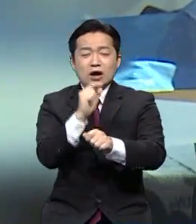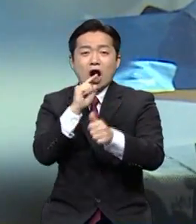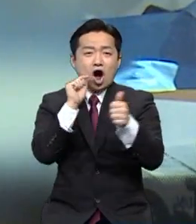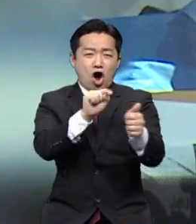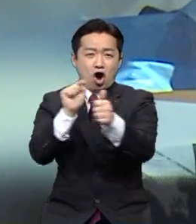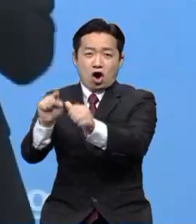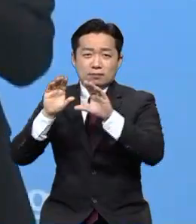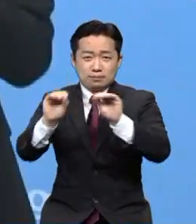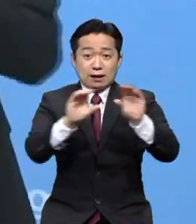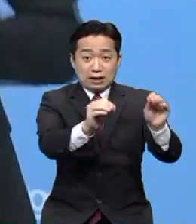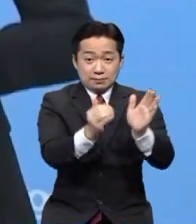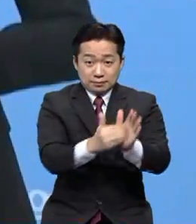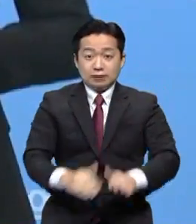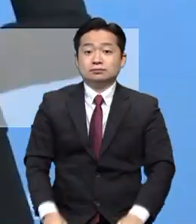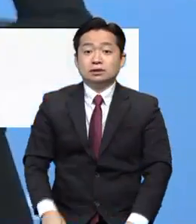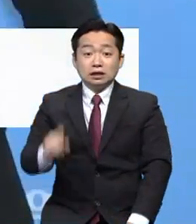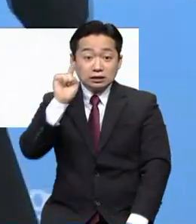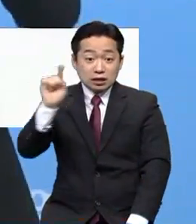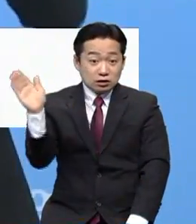내렸습니다.